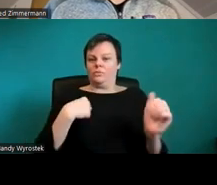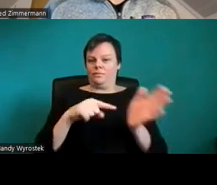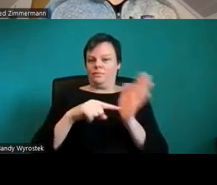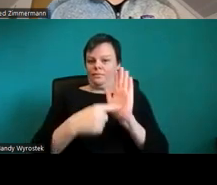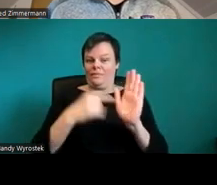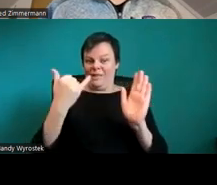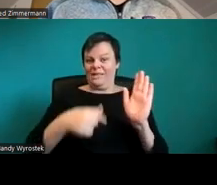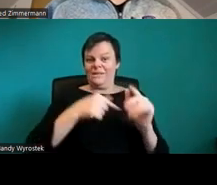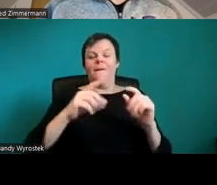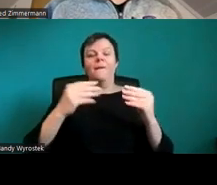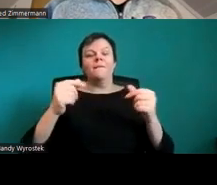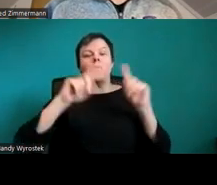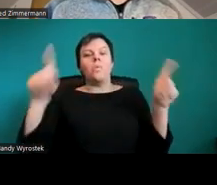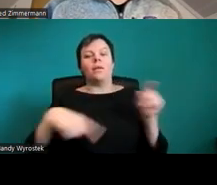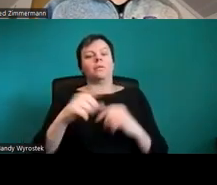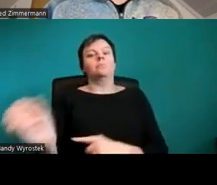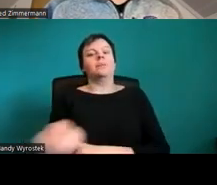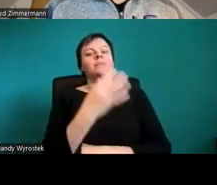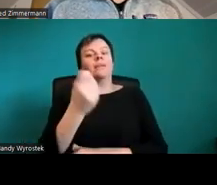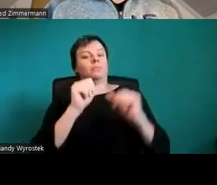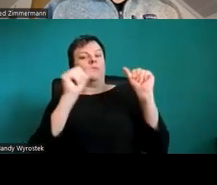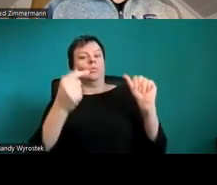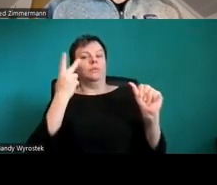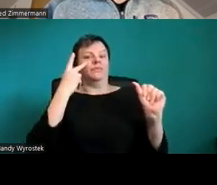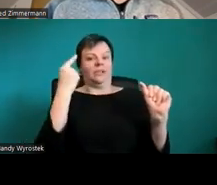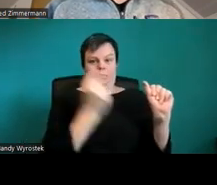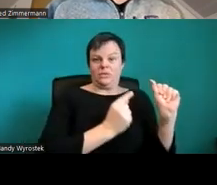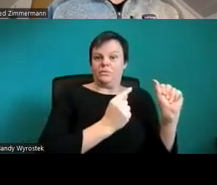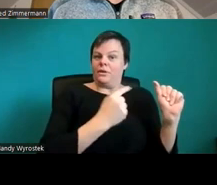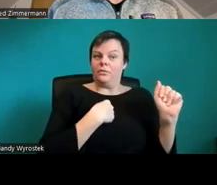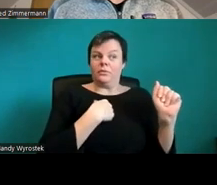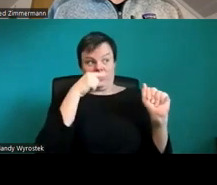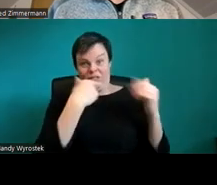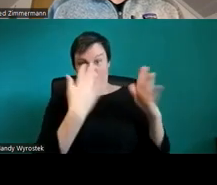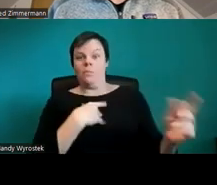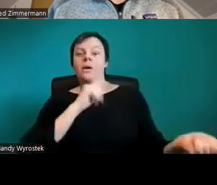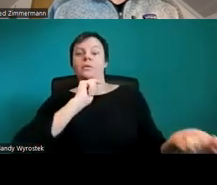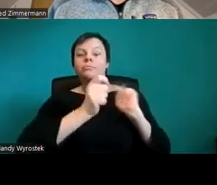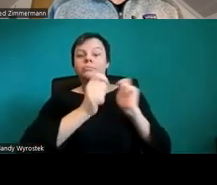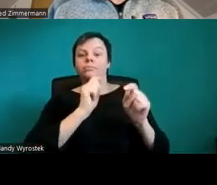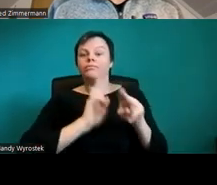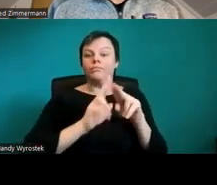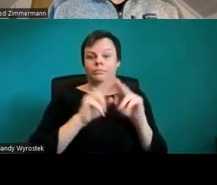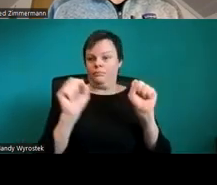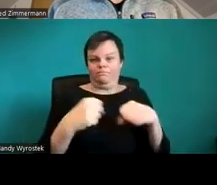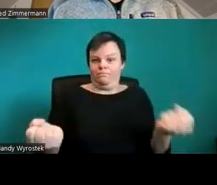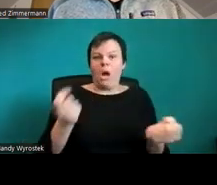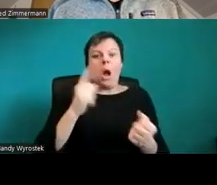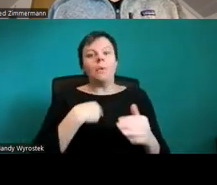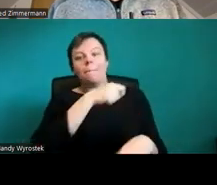nichts mehr editieren, kann ich auch nichts markieren, aber der Screenreader kann trotzdem alles vorlesen. Ich zeige das mal.